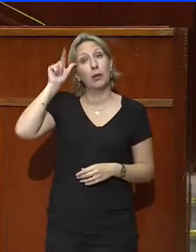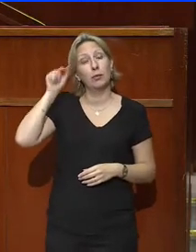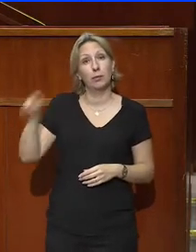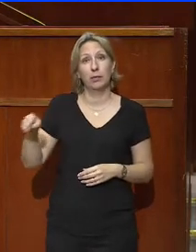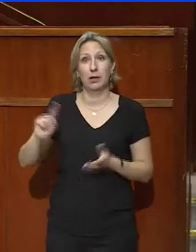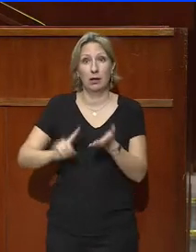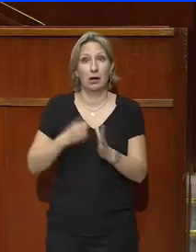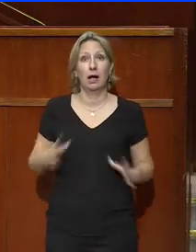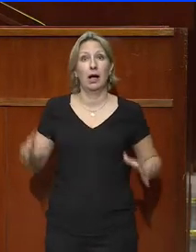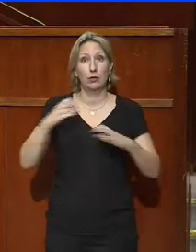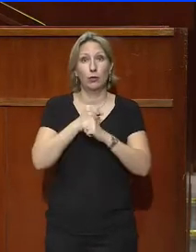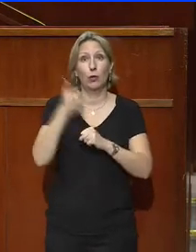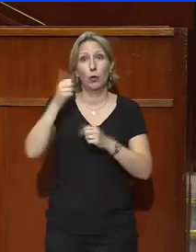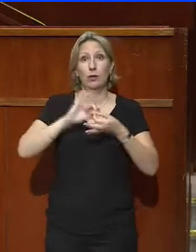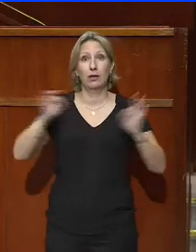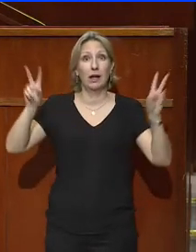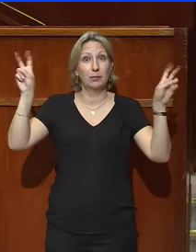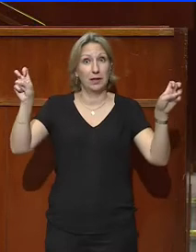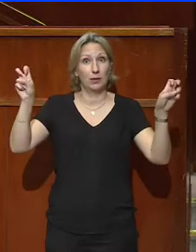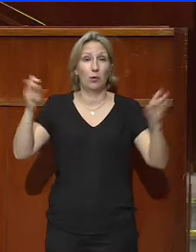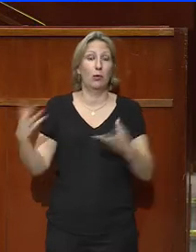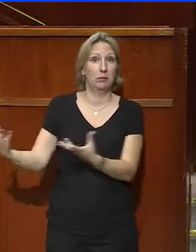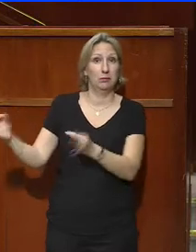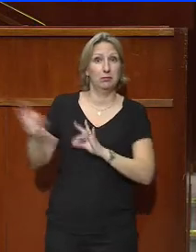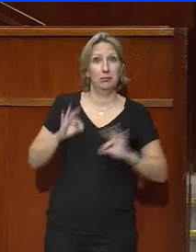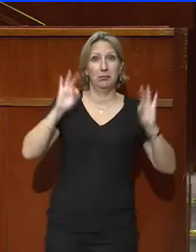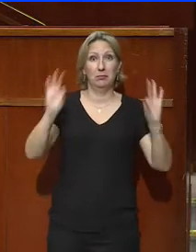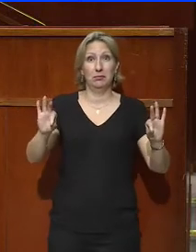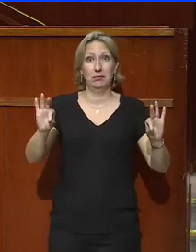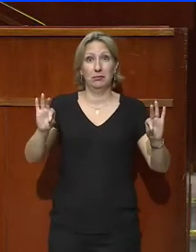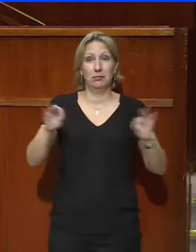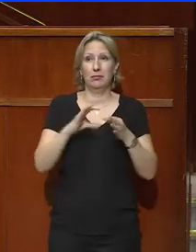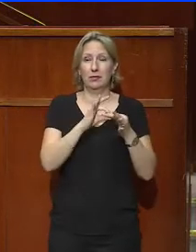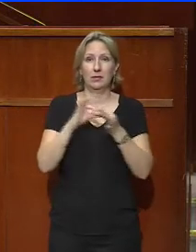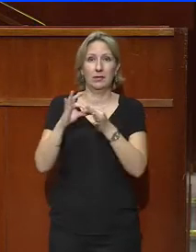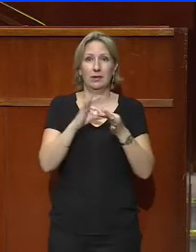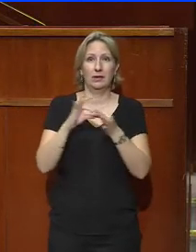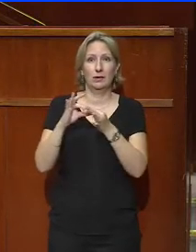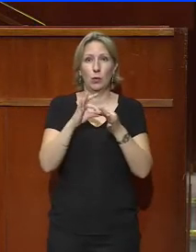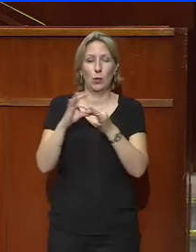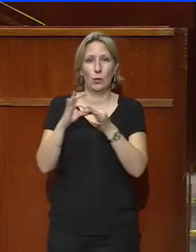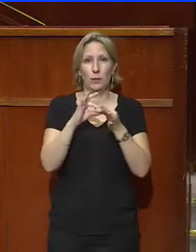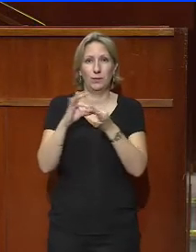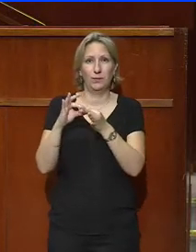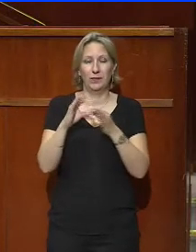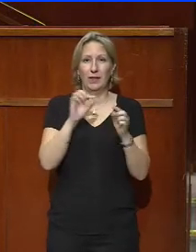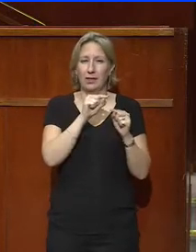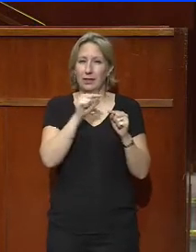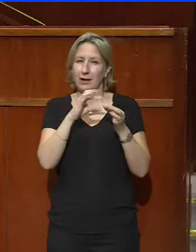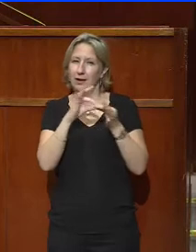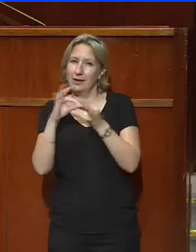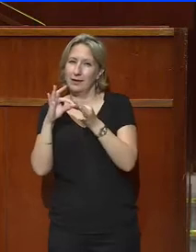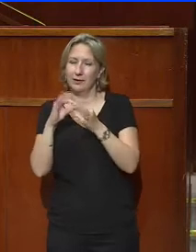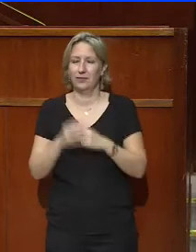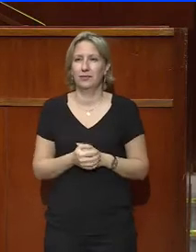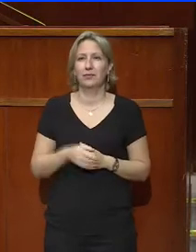résumé en une expression que je fais mienne, le trait d'union. Vous avez, monsieur le Premier